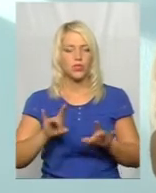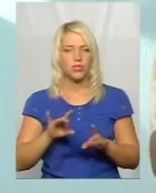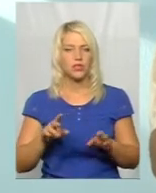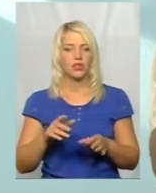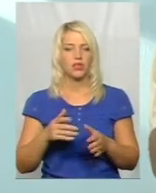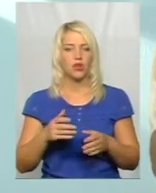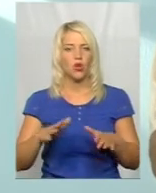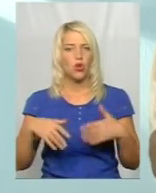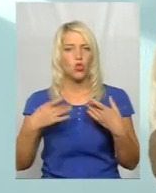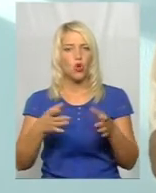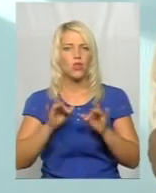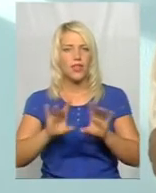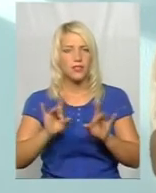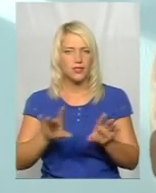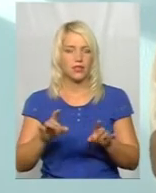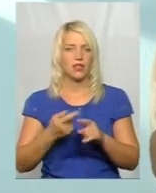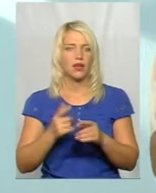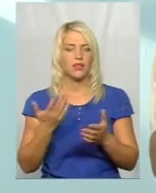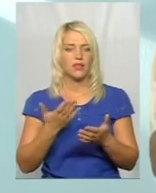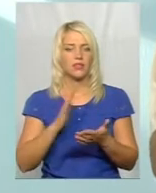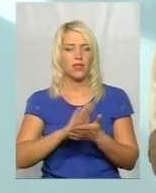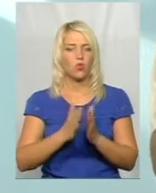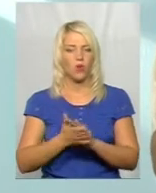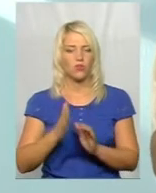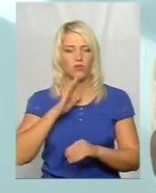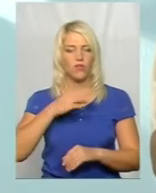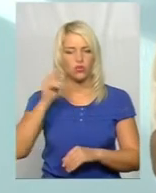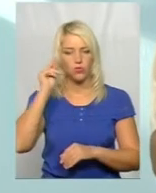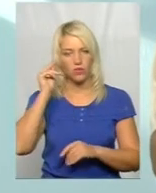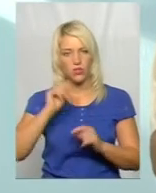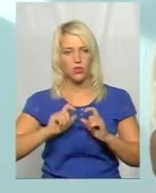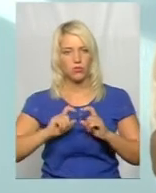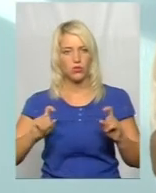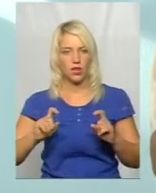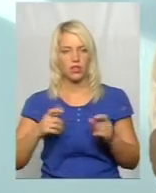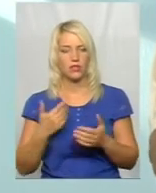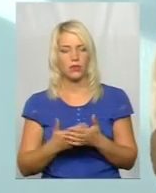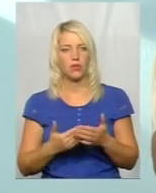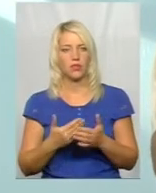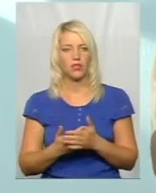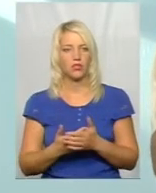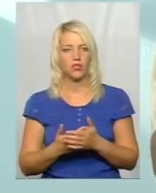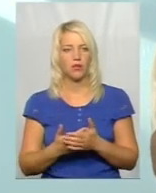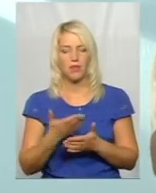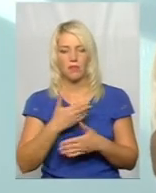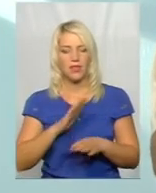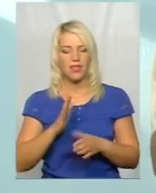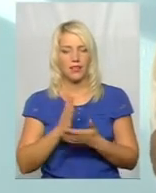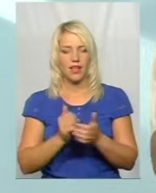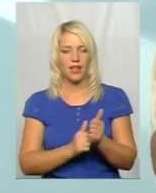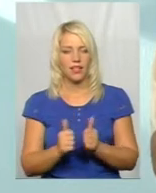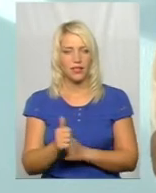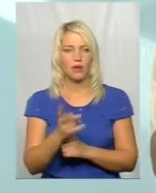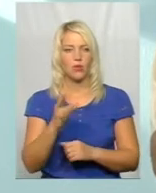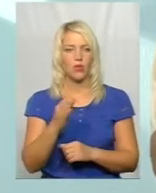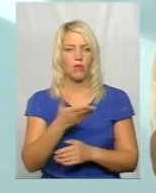ситуацію. В нашому навчальному закладі, ну, практично ми не є лідерами, але в любому